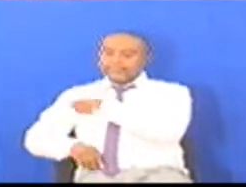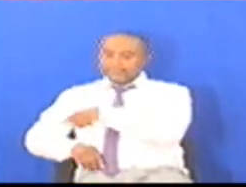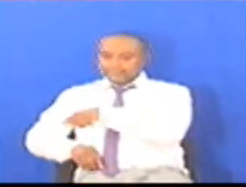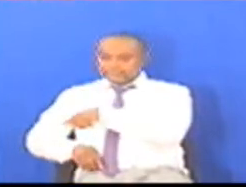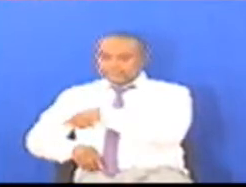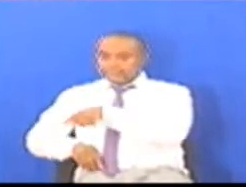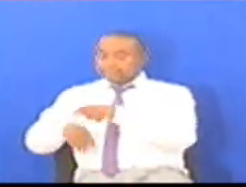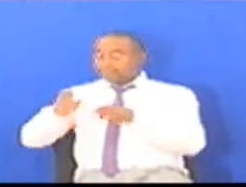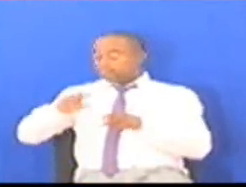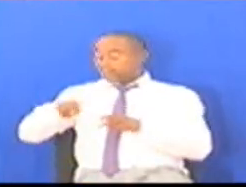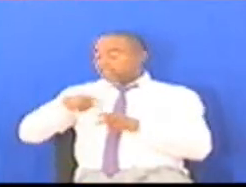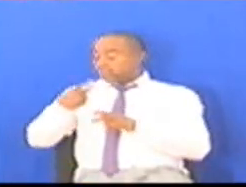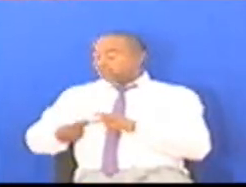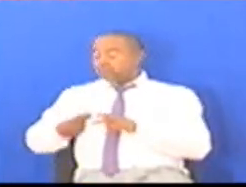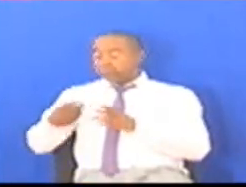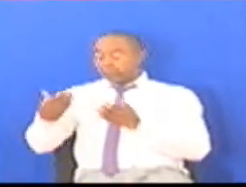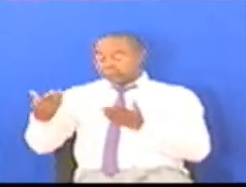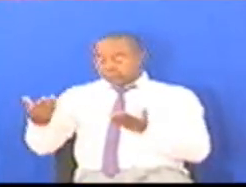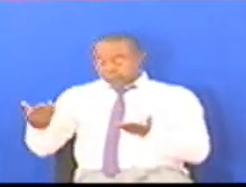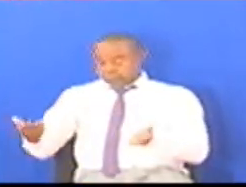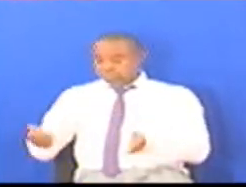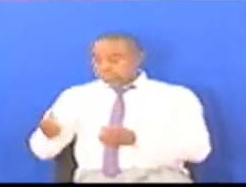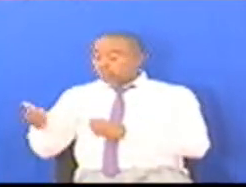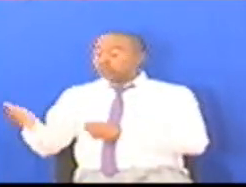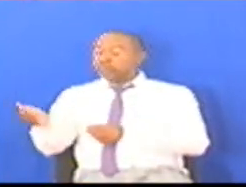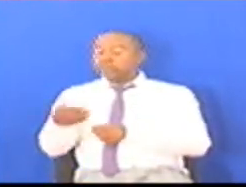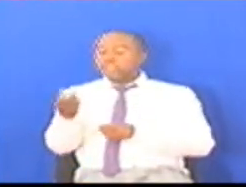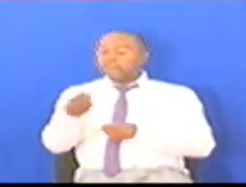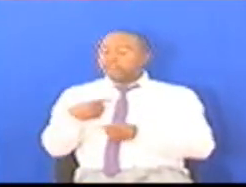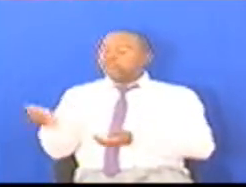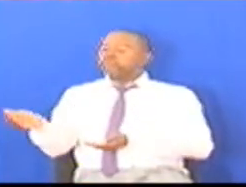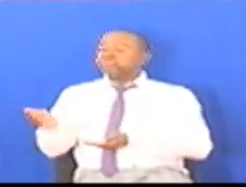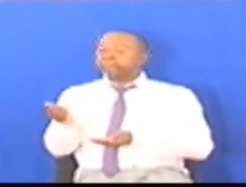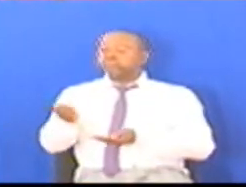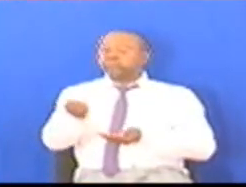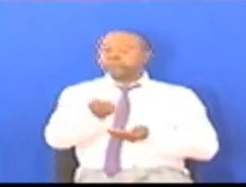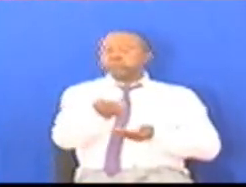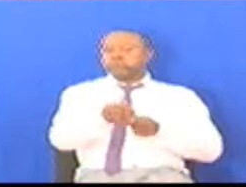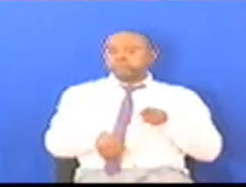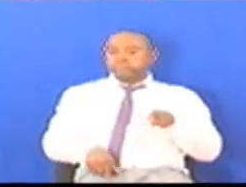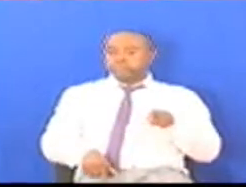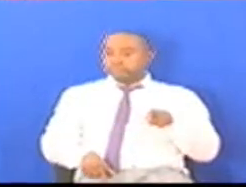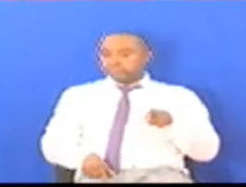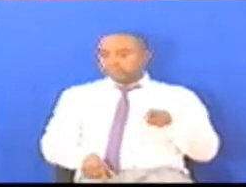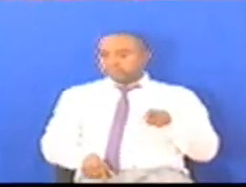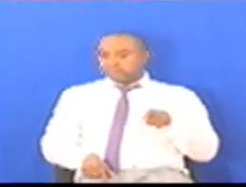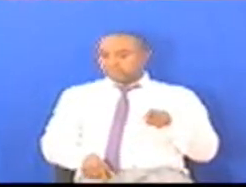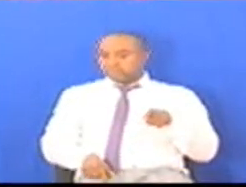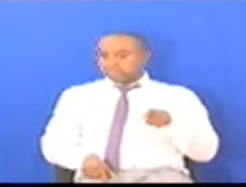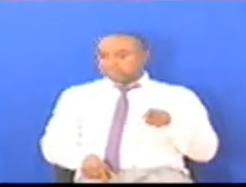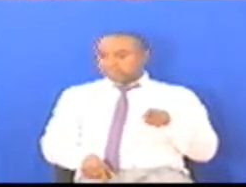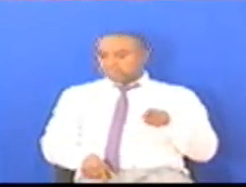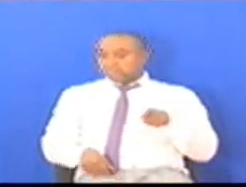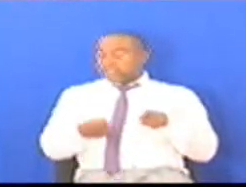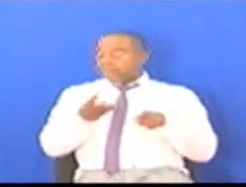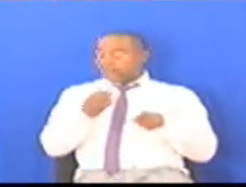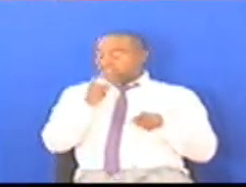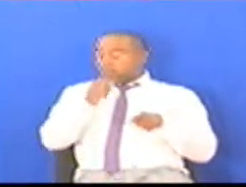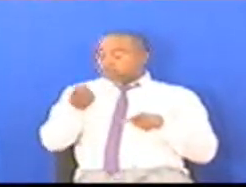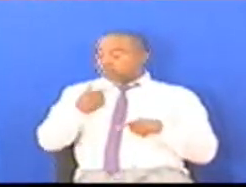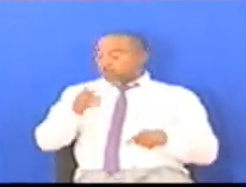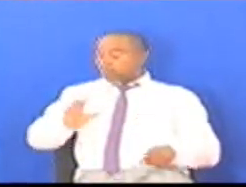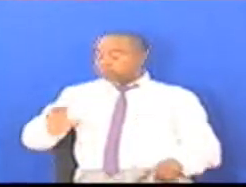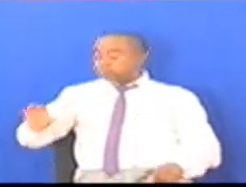hata kukusanya madeni Kwa mana kwa mba Zimetua fieza kwa watu ambao